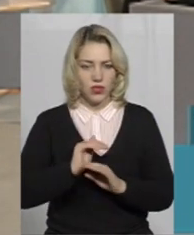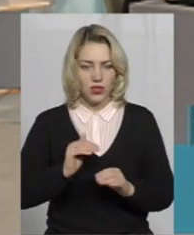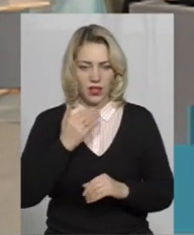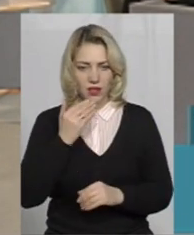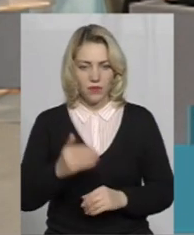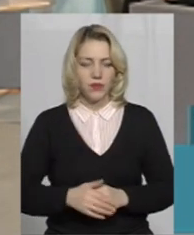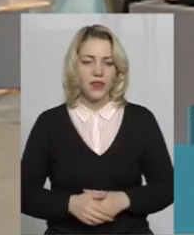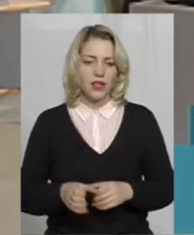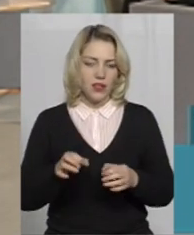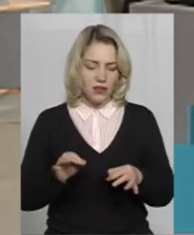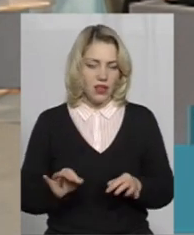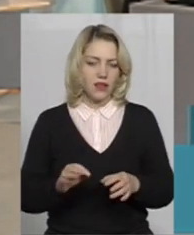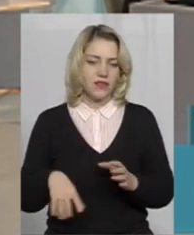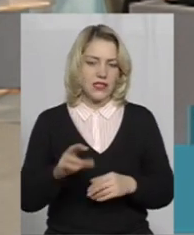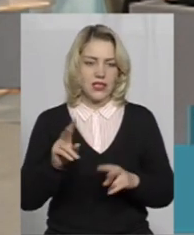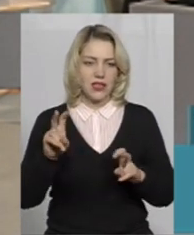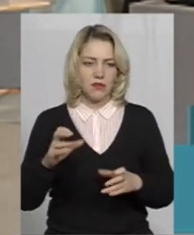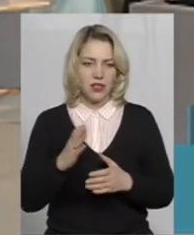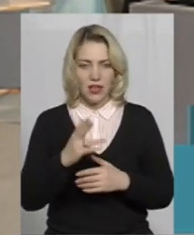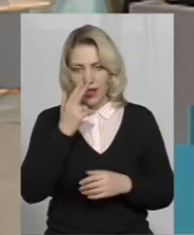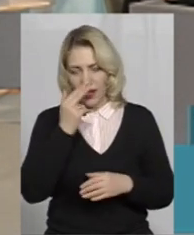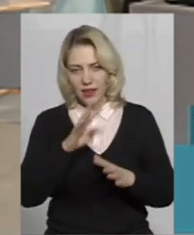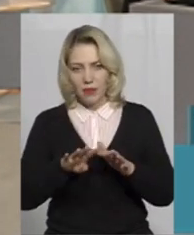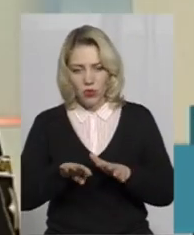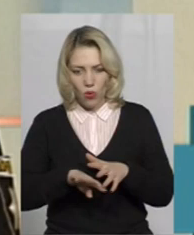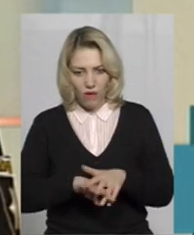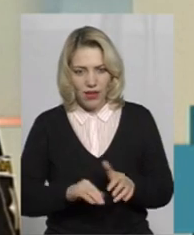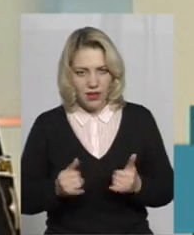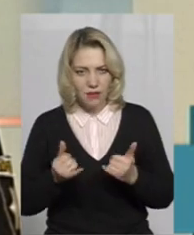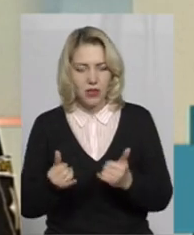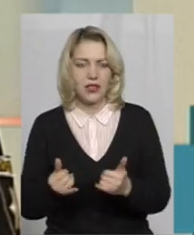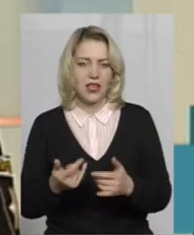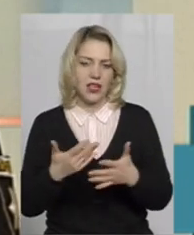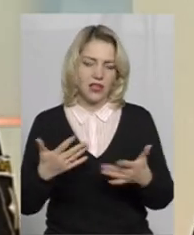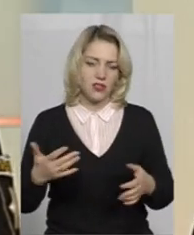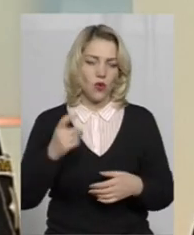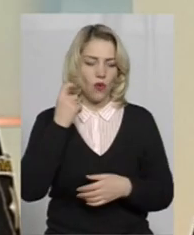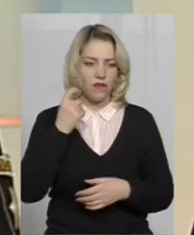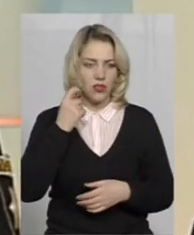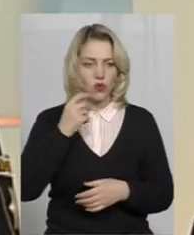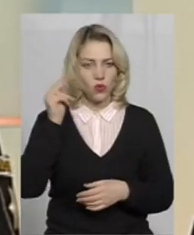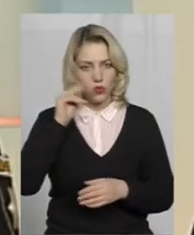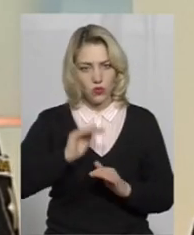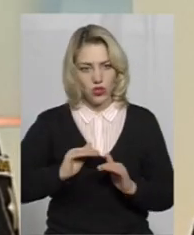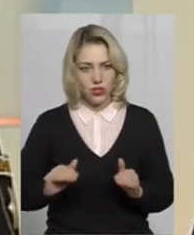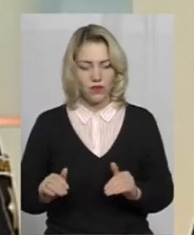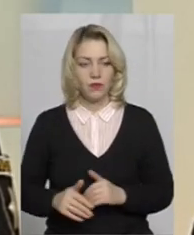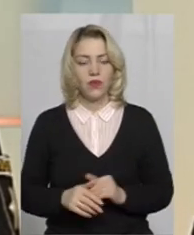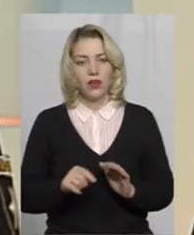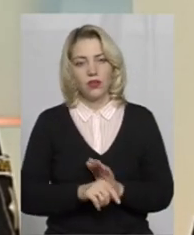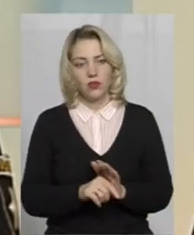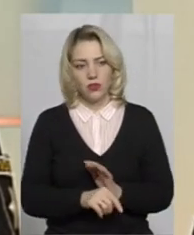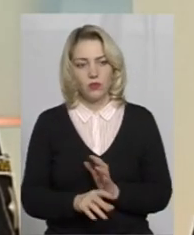Так, абсолютно вірно. Всі теми є адаптованими для різного віку учнів. Тобто,